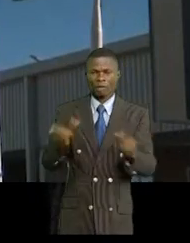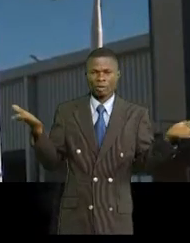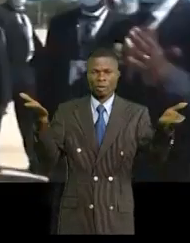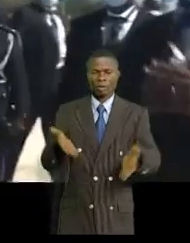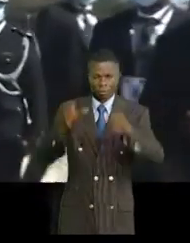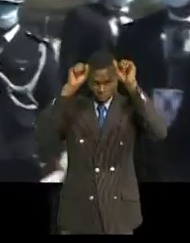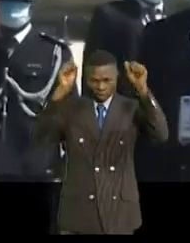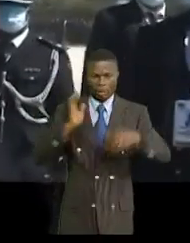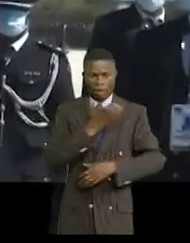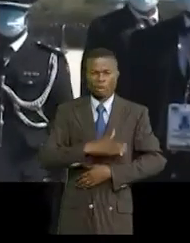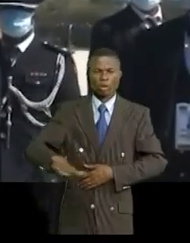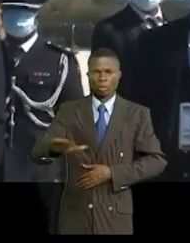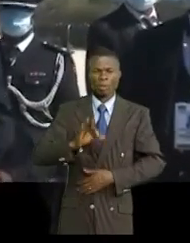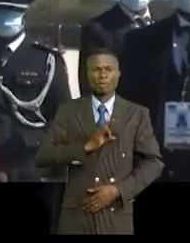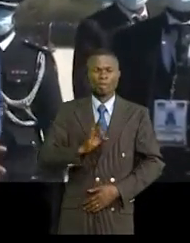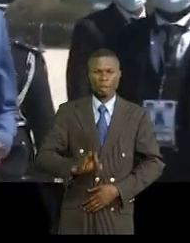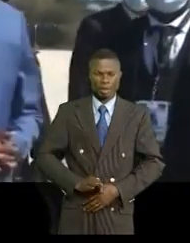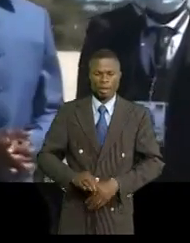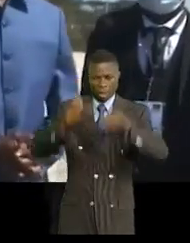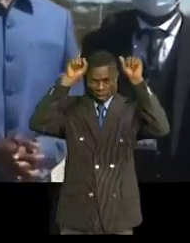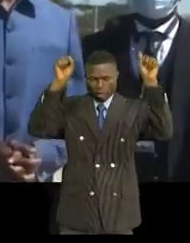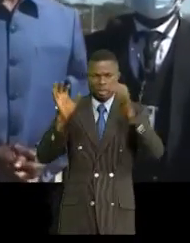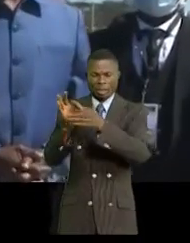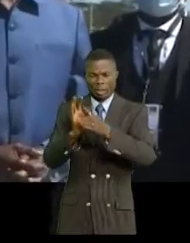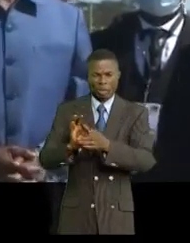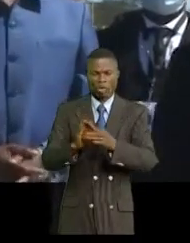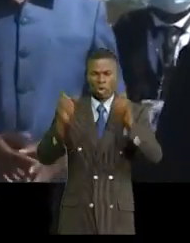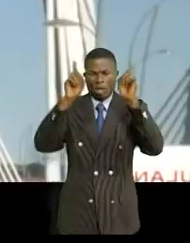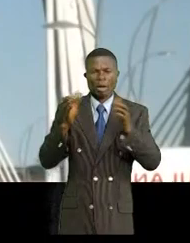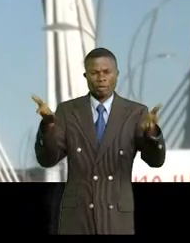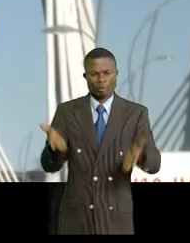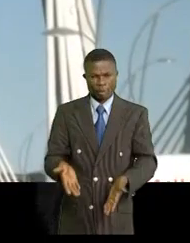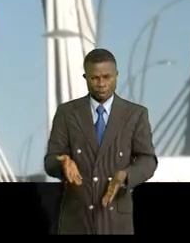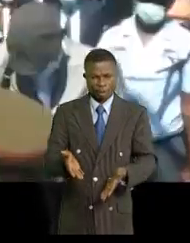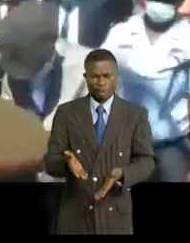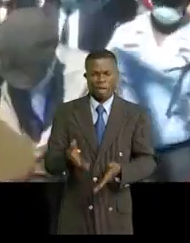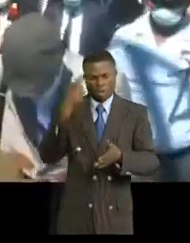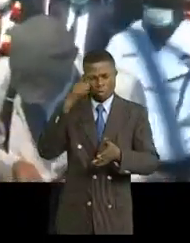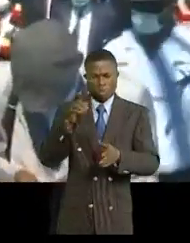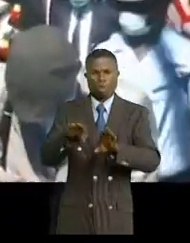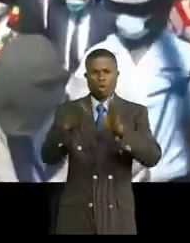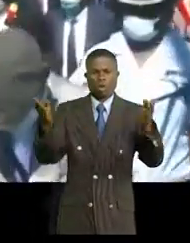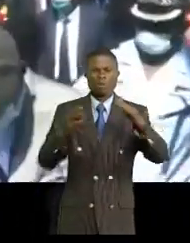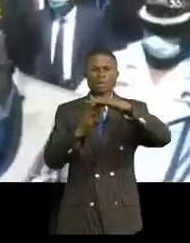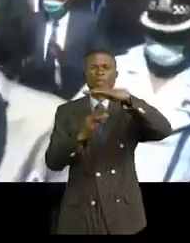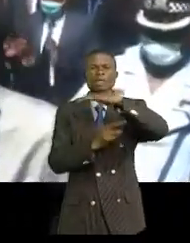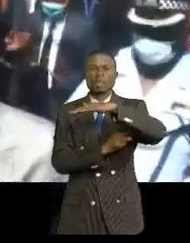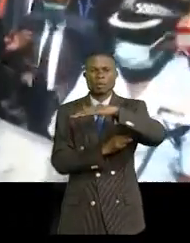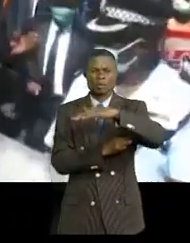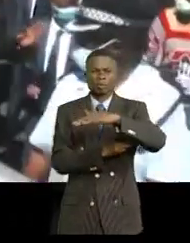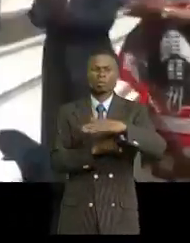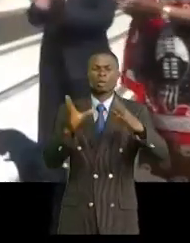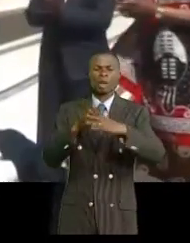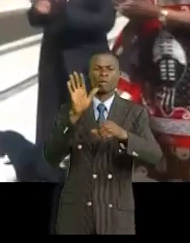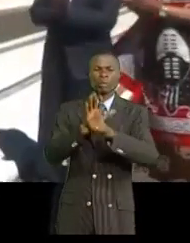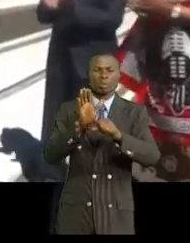le président de la République démocratique du Congo et président de l'Union africaine, Félix Antoine Tchisekedi-Tcholombo. C'est en présence